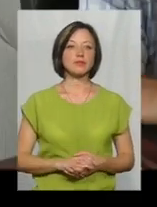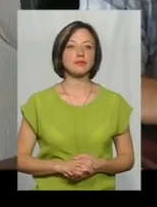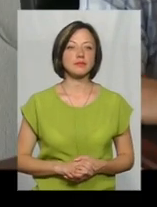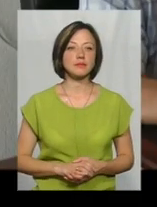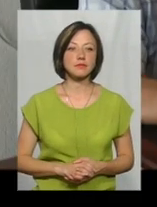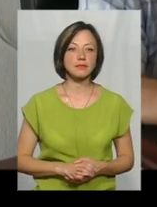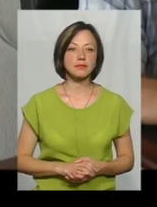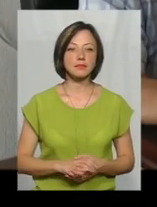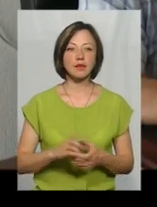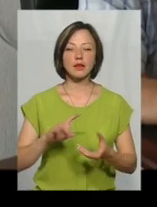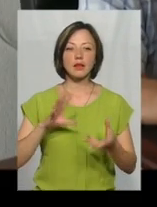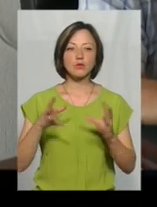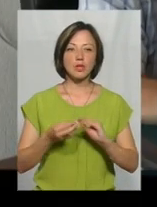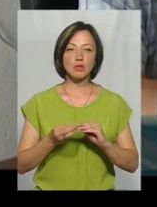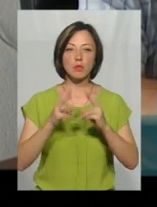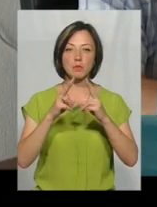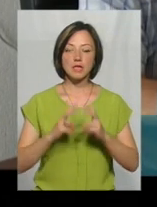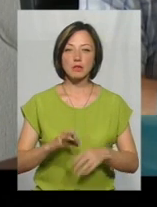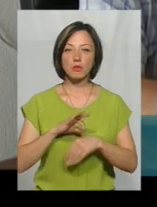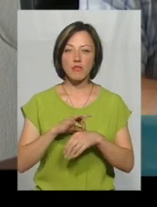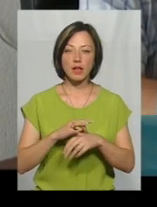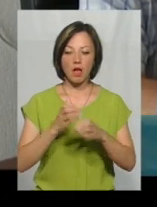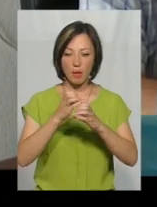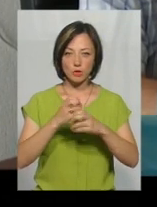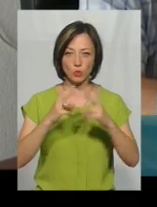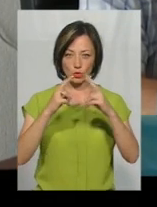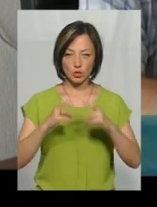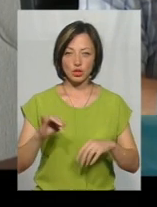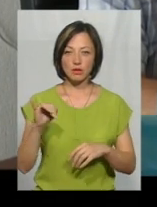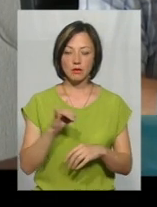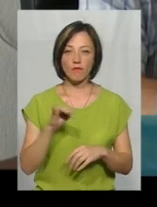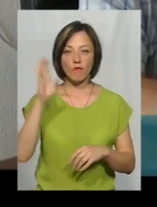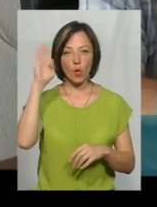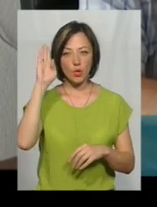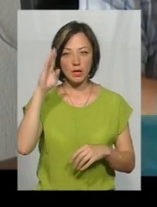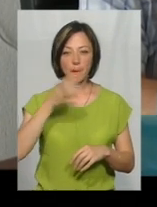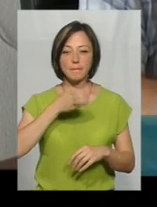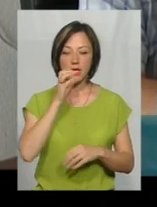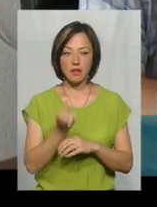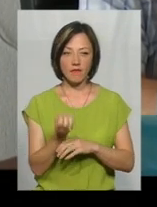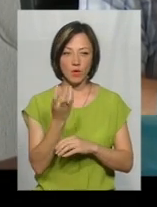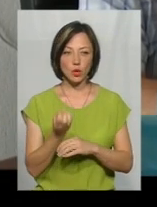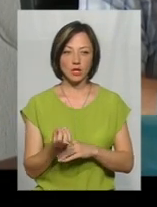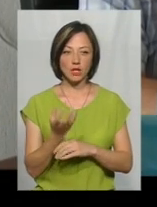За результатами обстежень, а також проведених лабораторних досліджень, води з пітних фонтанчиків,